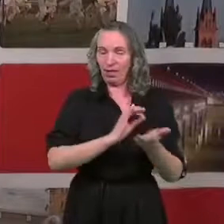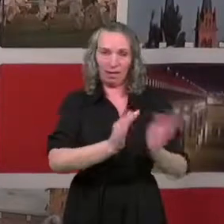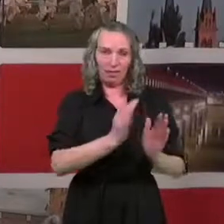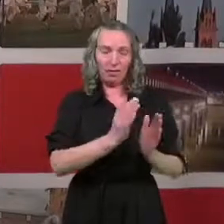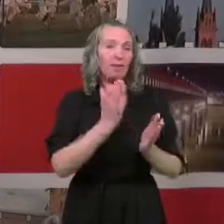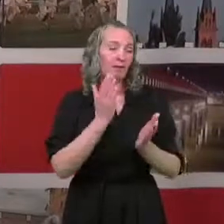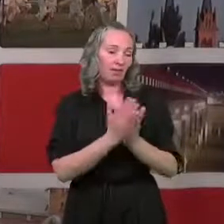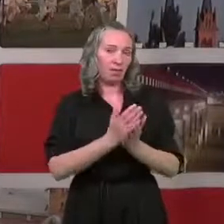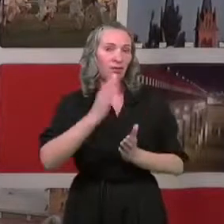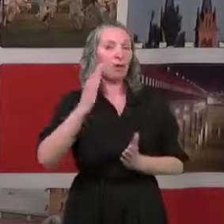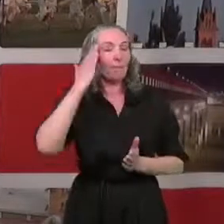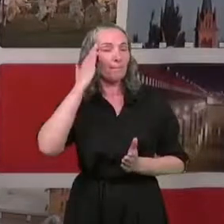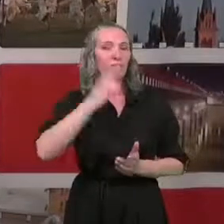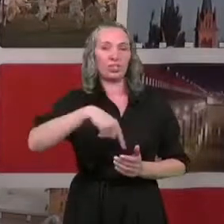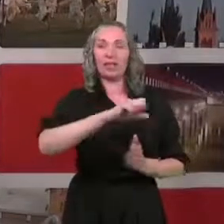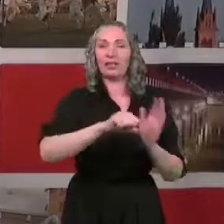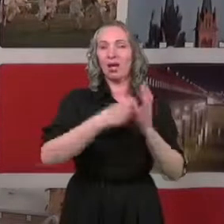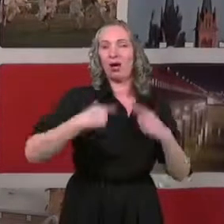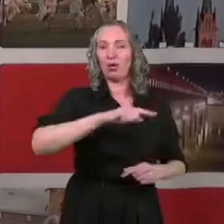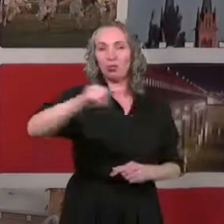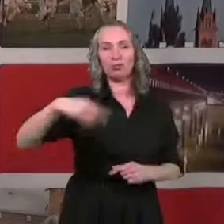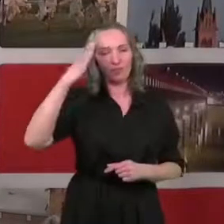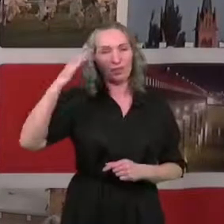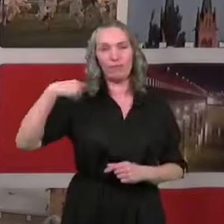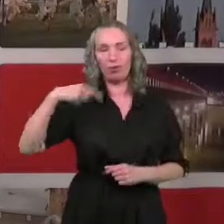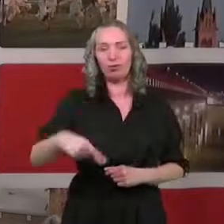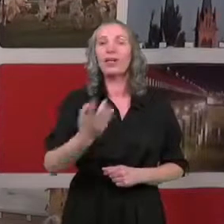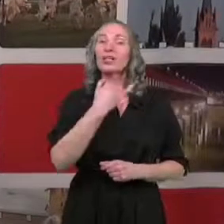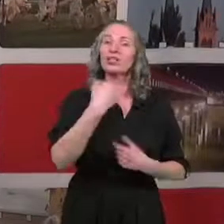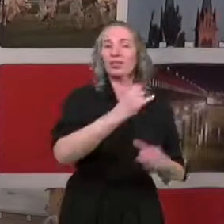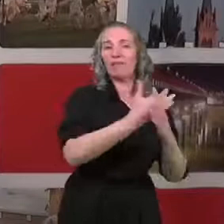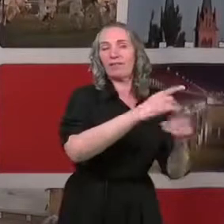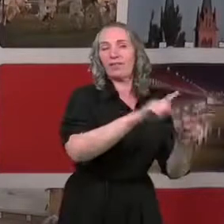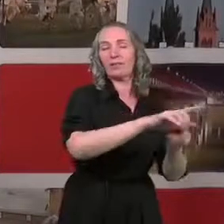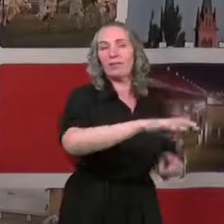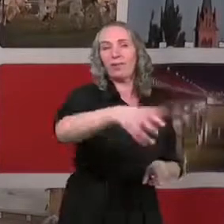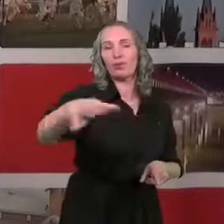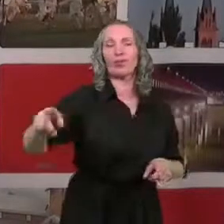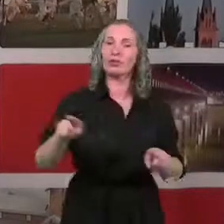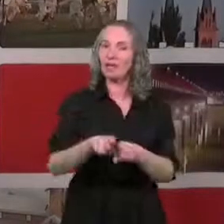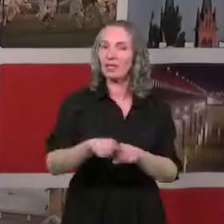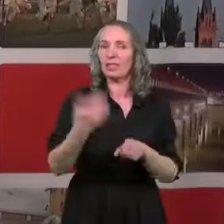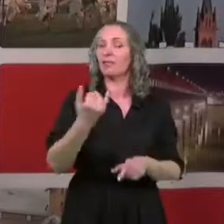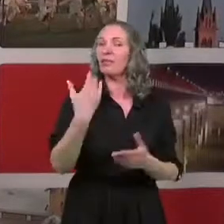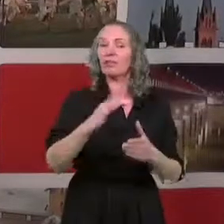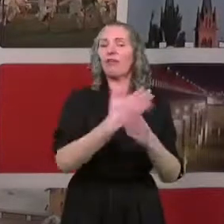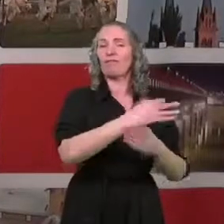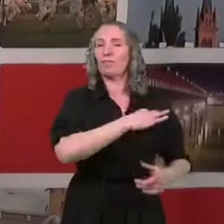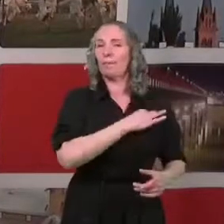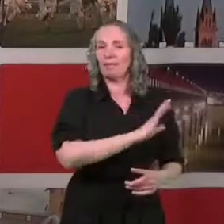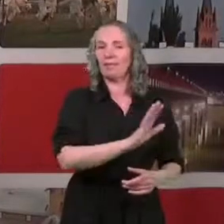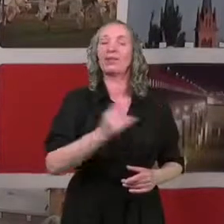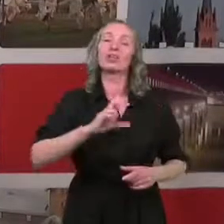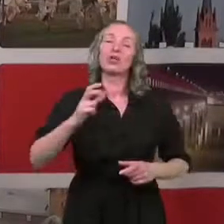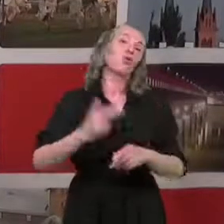mieszkaniowe dla swoich mieszkańców, czy również inne podmioty, które powinny to realizować, nie tylko deweloperzy. Czy